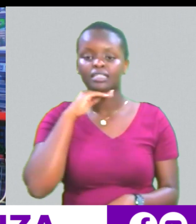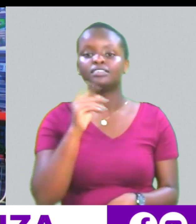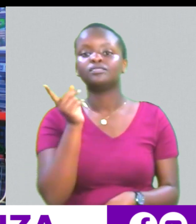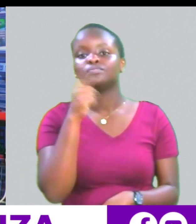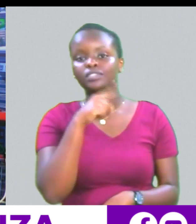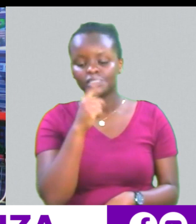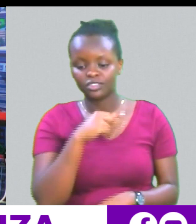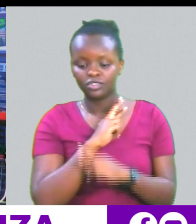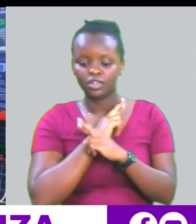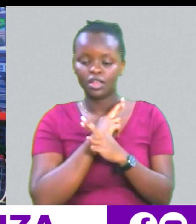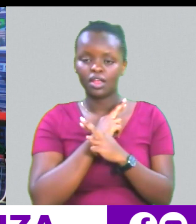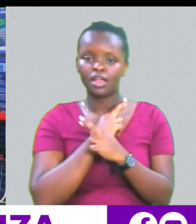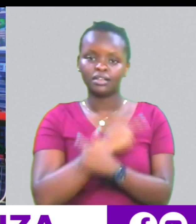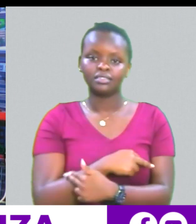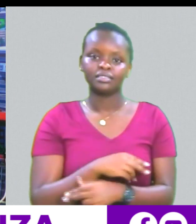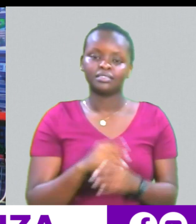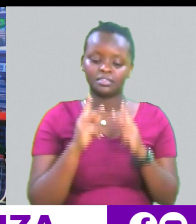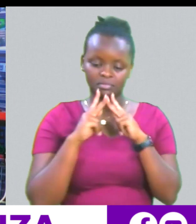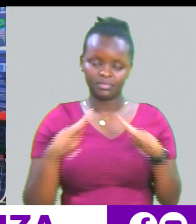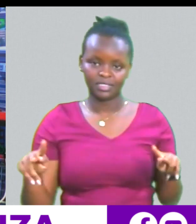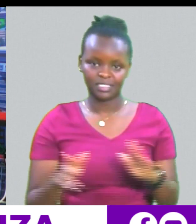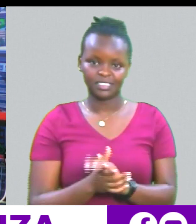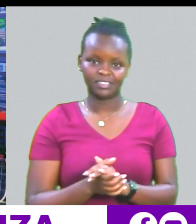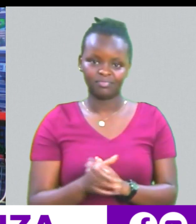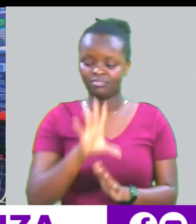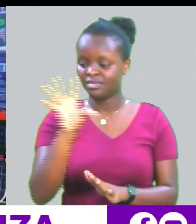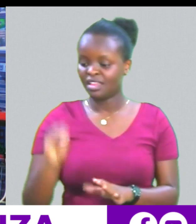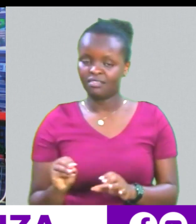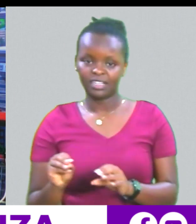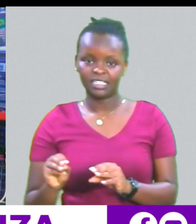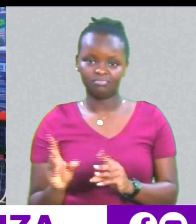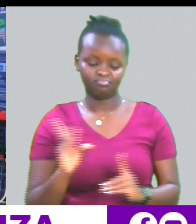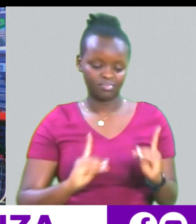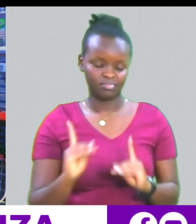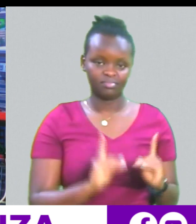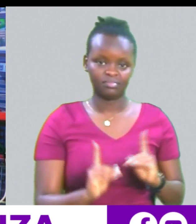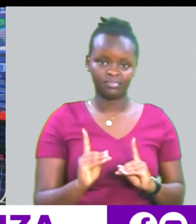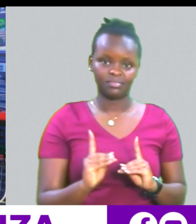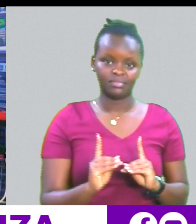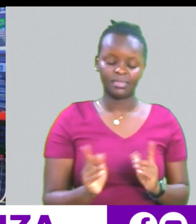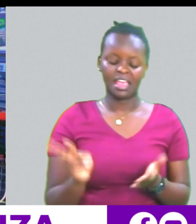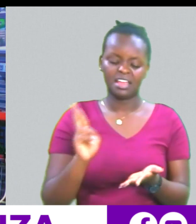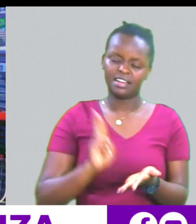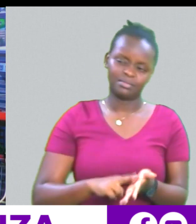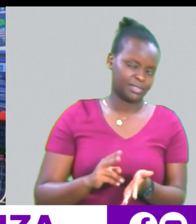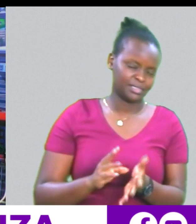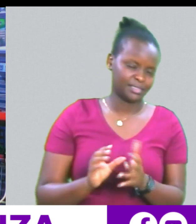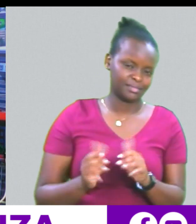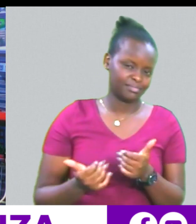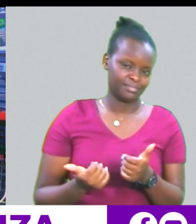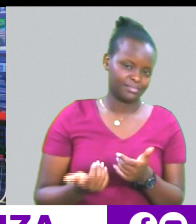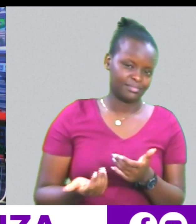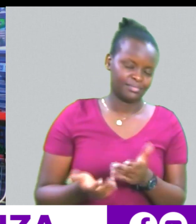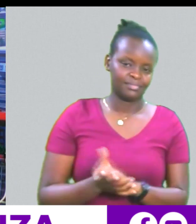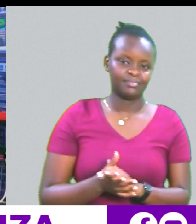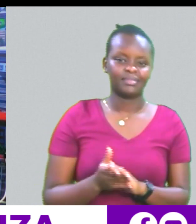kuna kama yonko maya african twist na kuambia wa dj sijuwa, eh, sijuwa atahirulia maa atahichiezo nitawabuzia